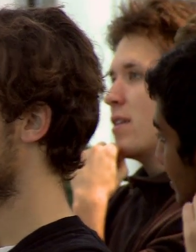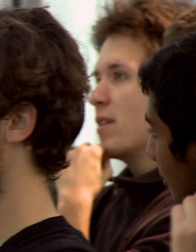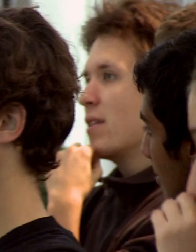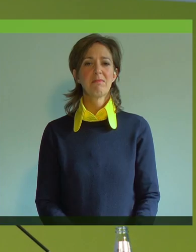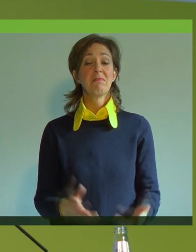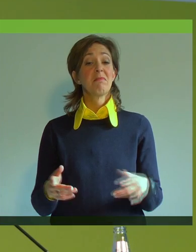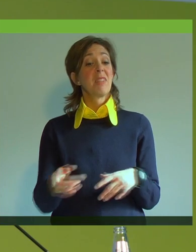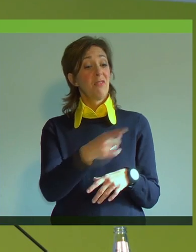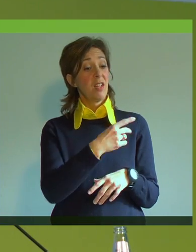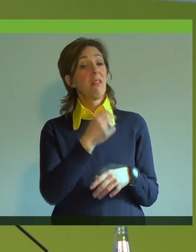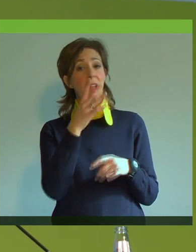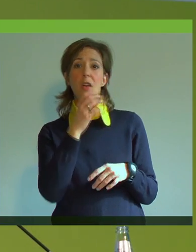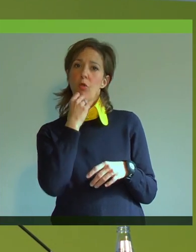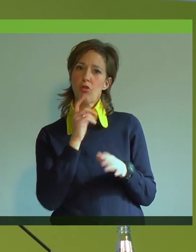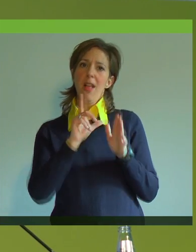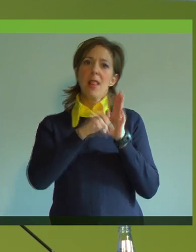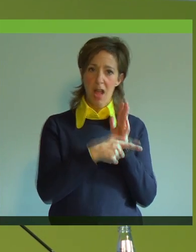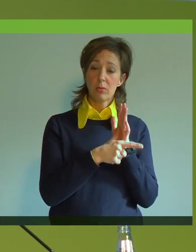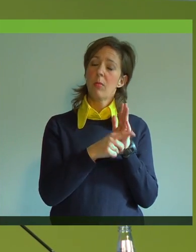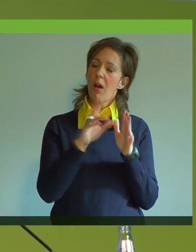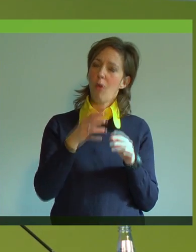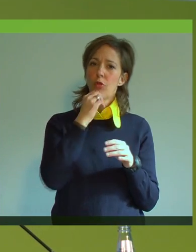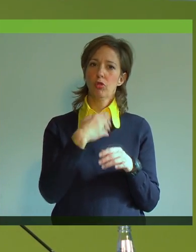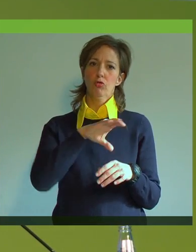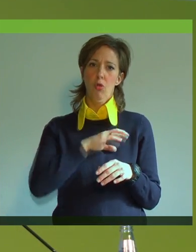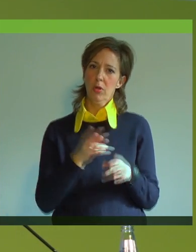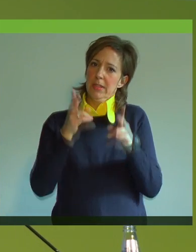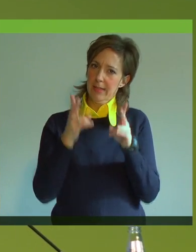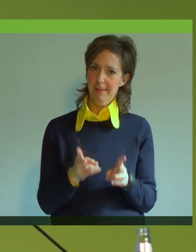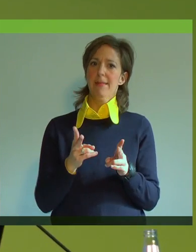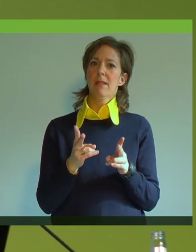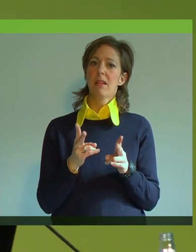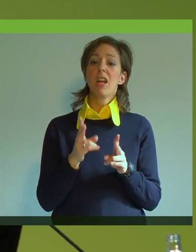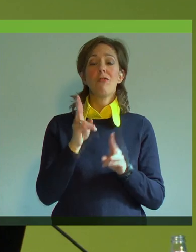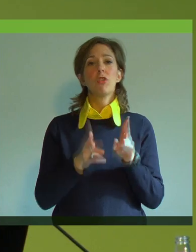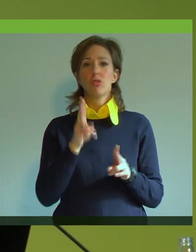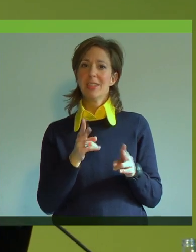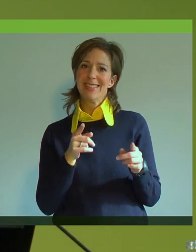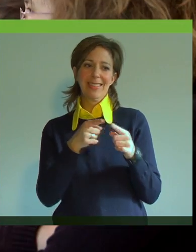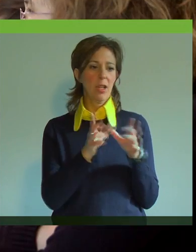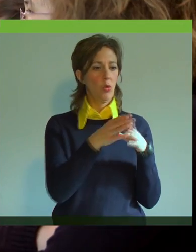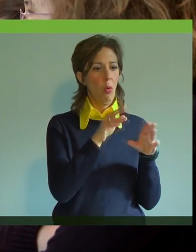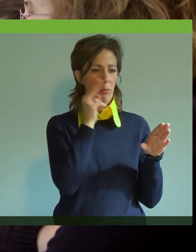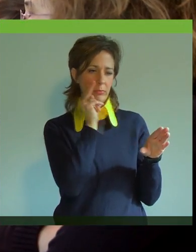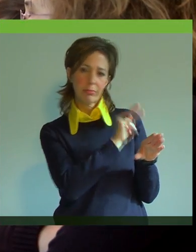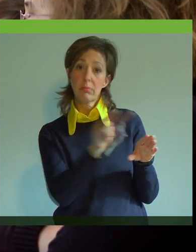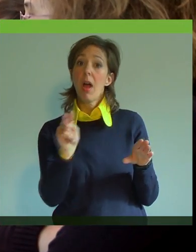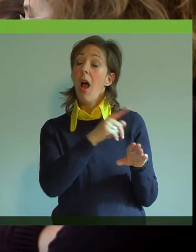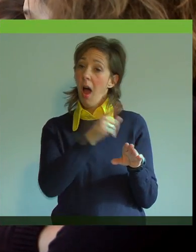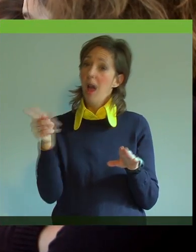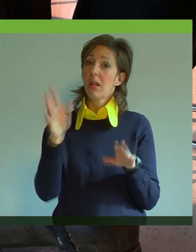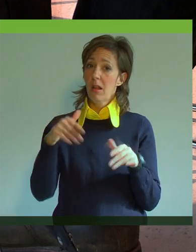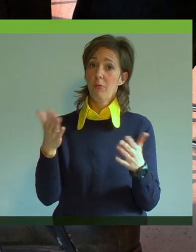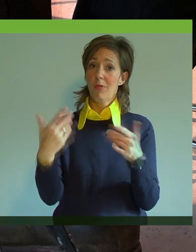Wir verbinden den Leistungsgedanken mit Chancengerechtigkeit. Wir haben unterschiedliche Zielgruppen im Fokus. Alle